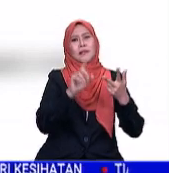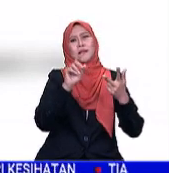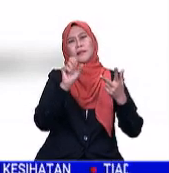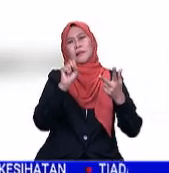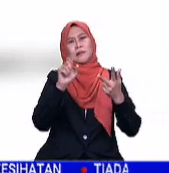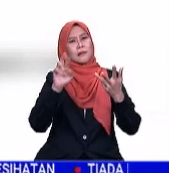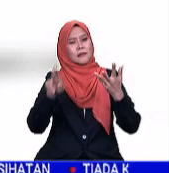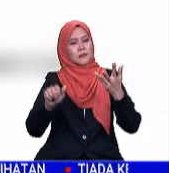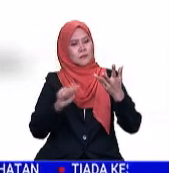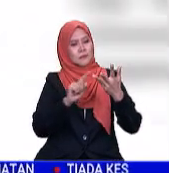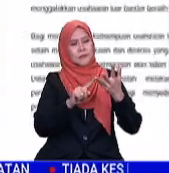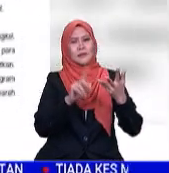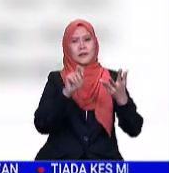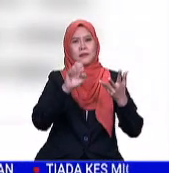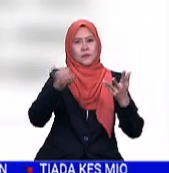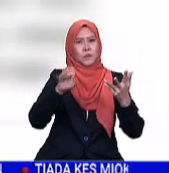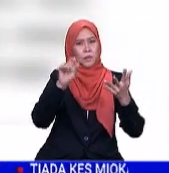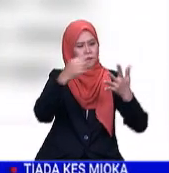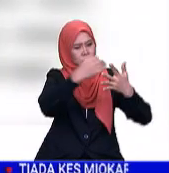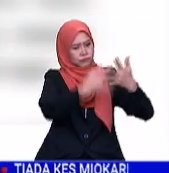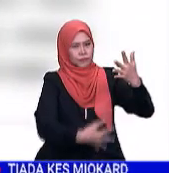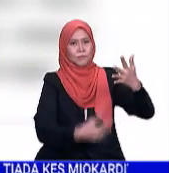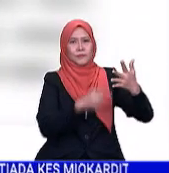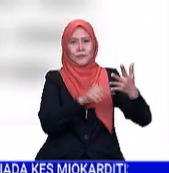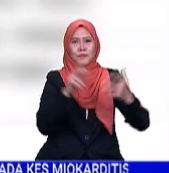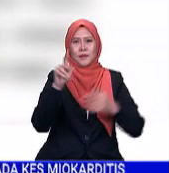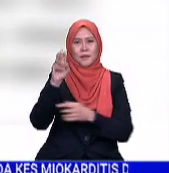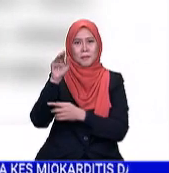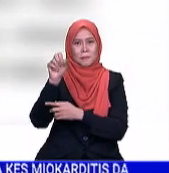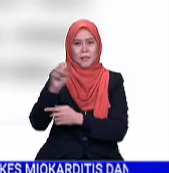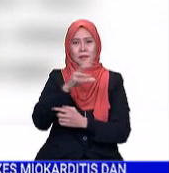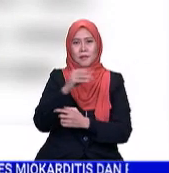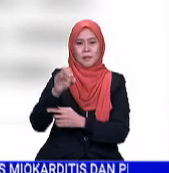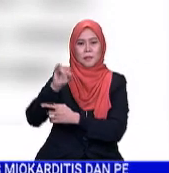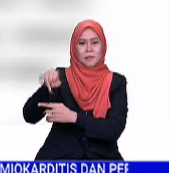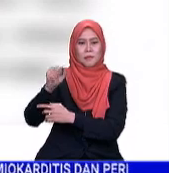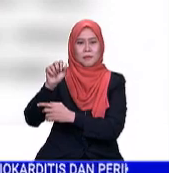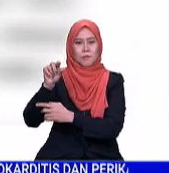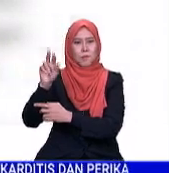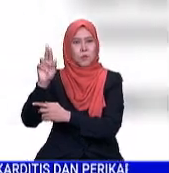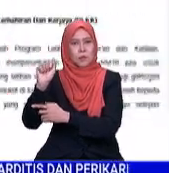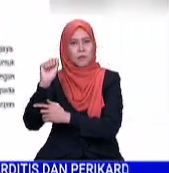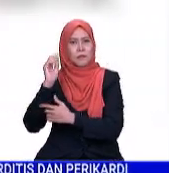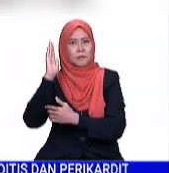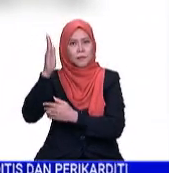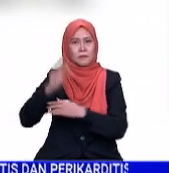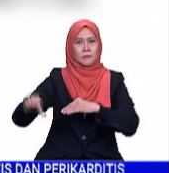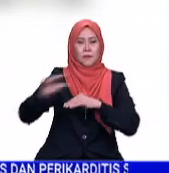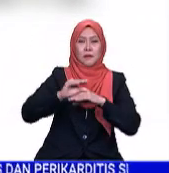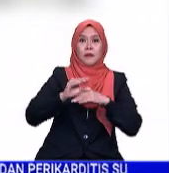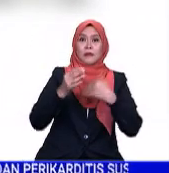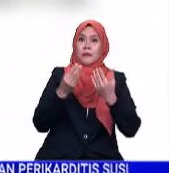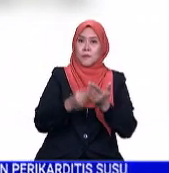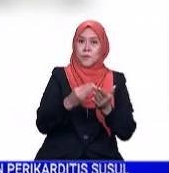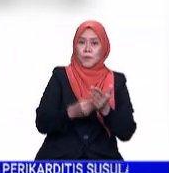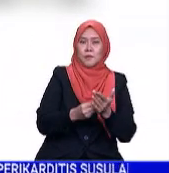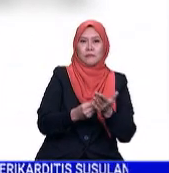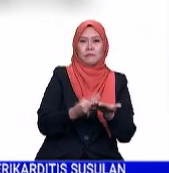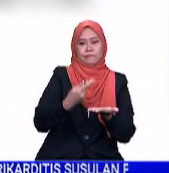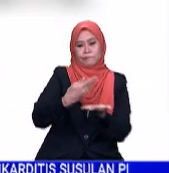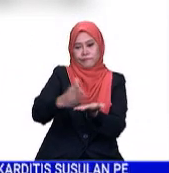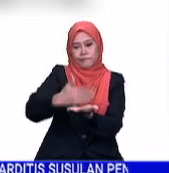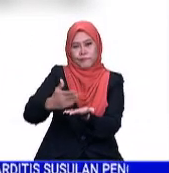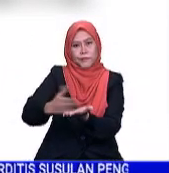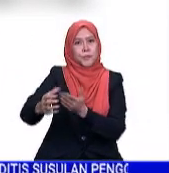Ketengah dan Kejora. Agensi lain seperti Kemas dan Jakua turut menawarkan insentif seperti moratorium, bantuan dan